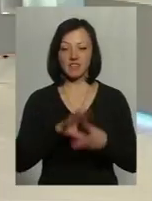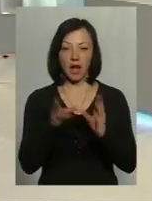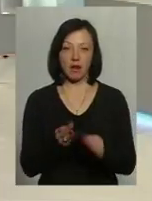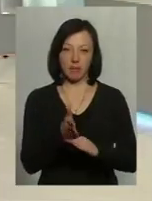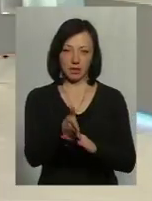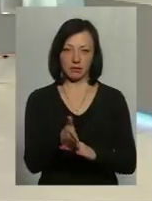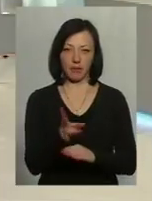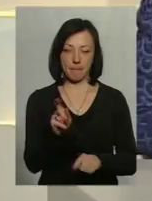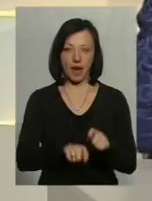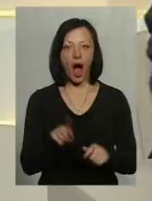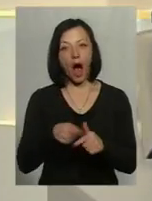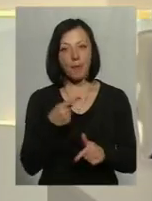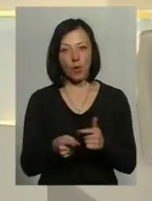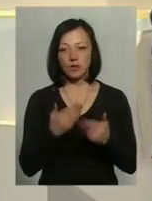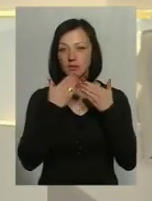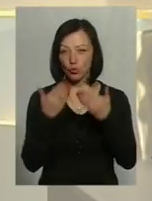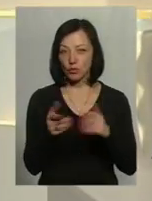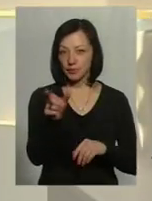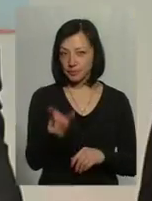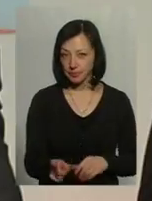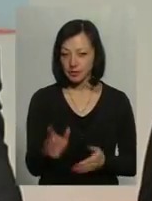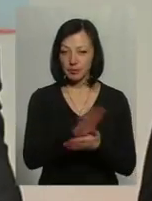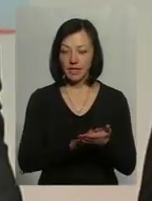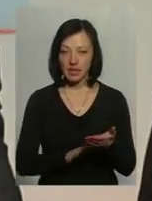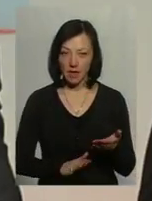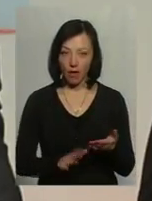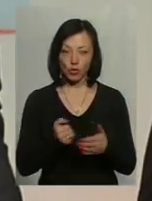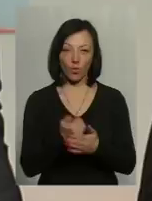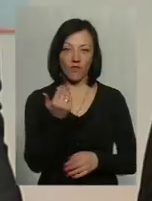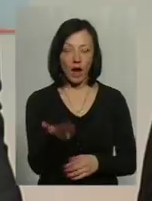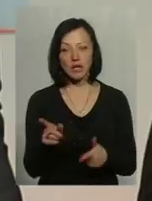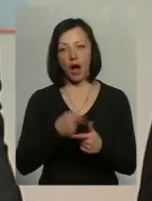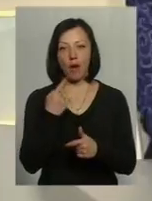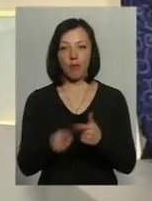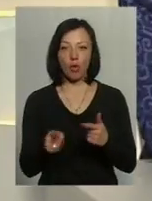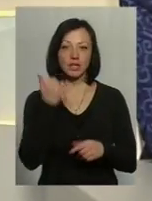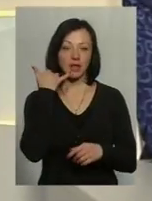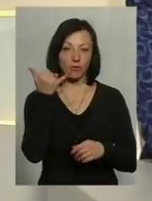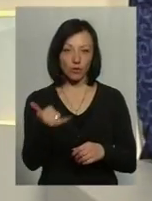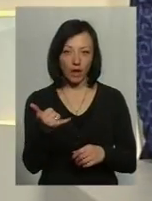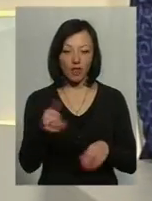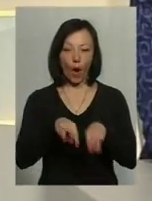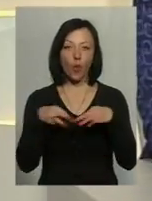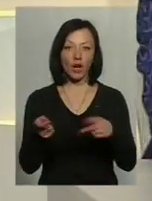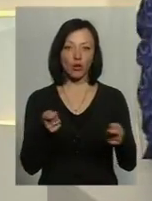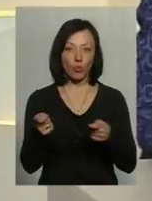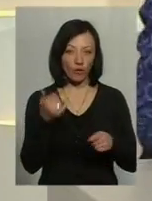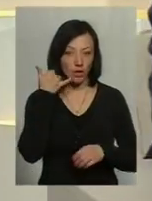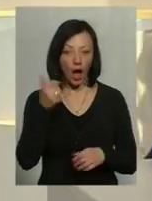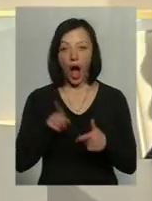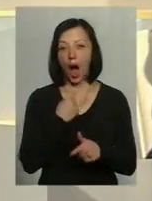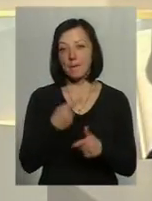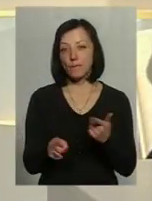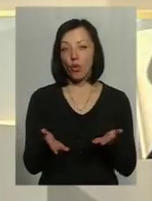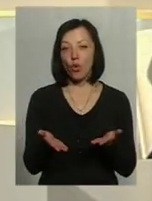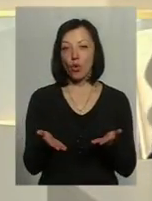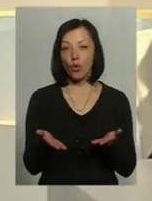вийти на перевірку. Тобто, або це звернулася фізособа з заявою безпосередньо до вас, або вона зателефонувала на урядову лінію, або